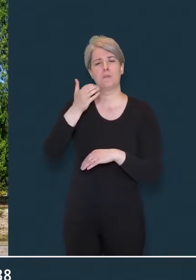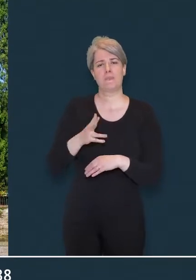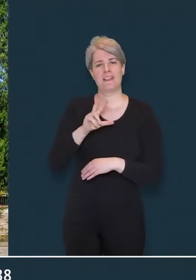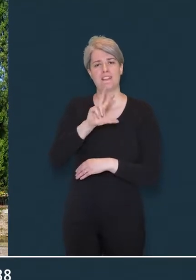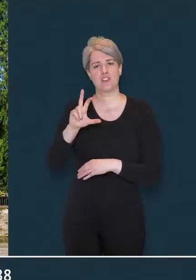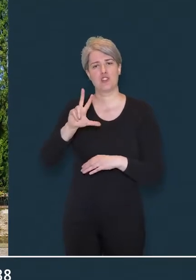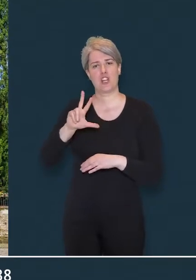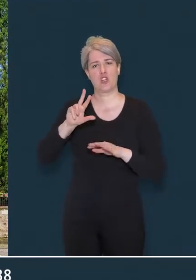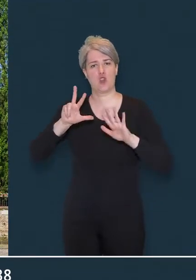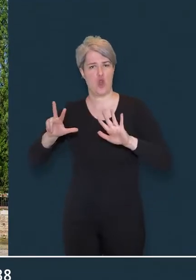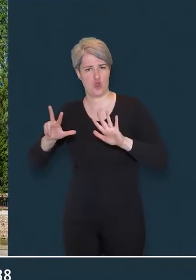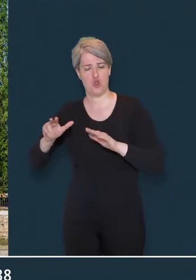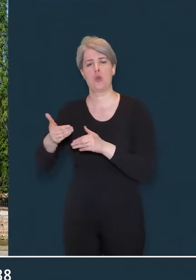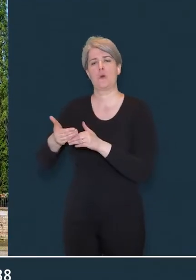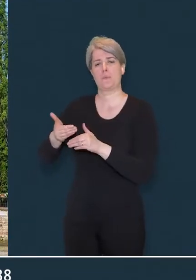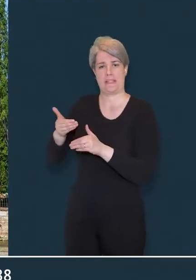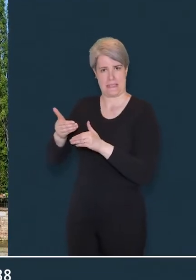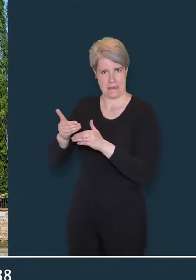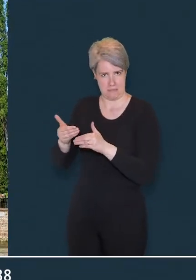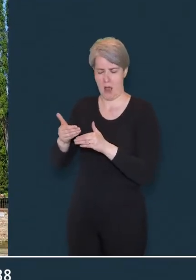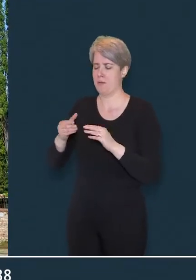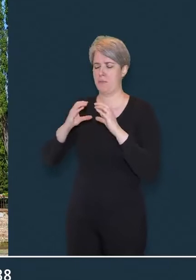interamente in mattoni